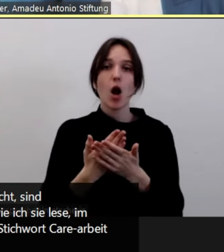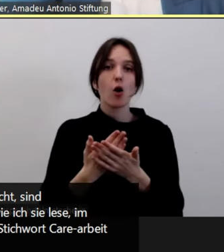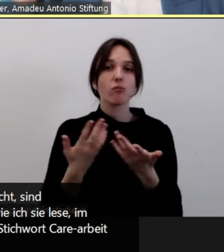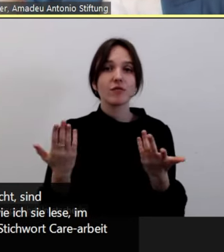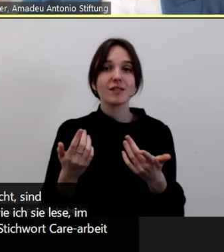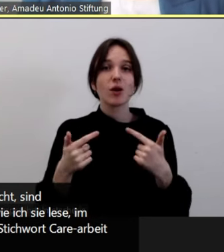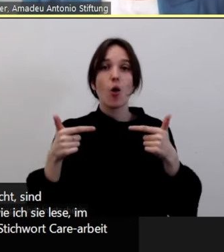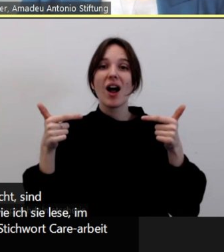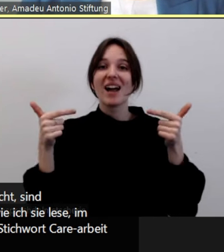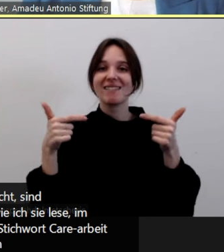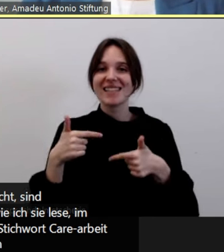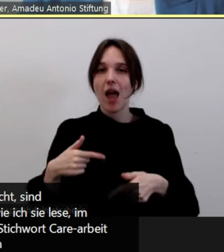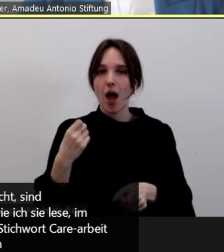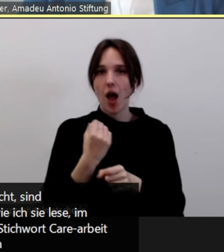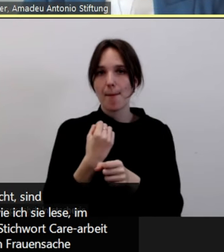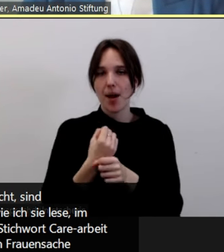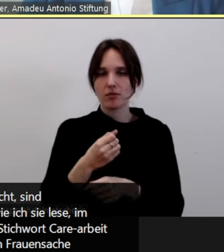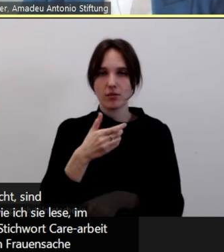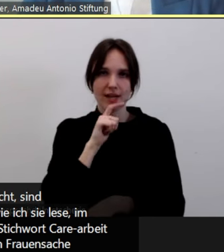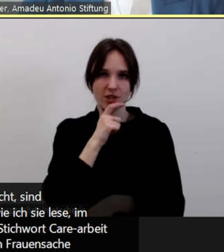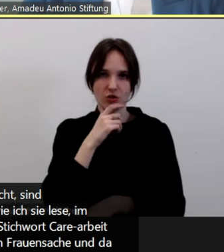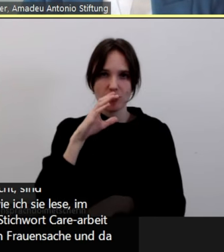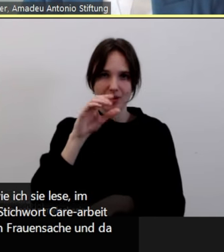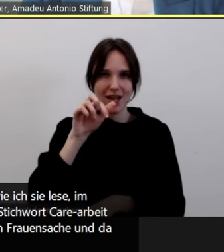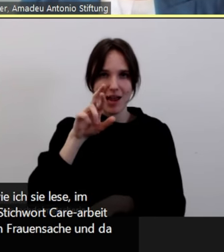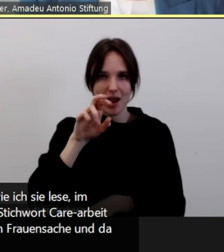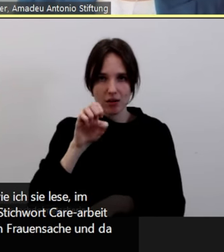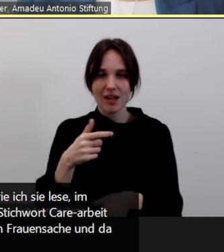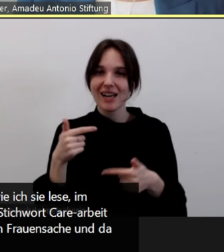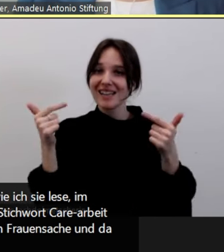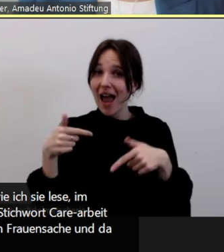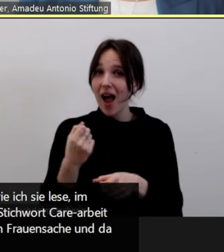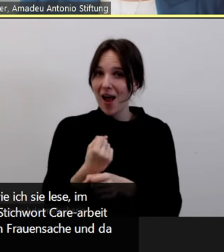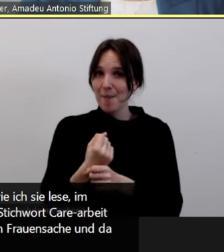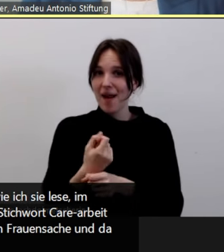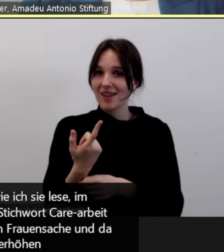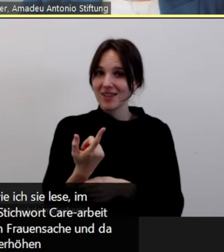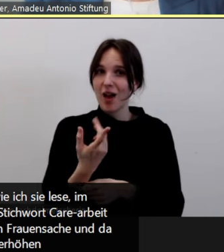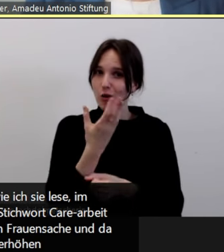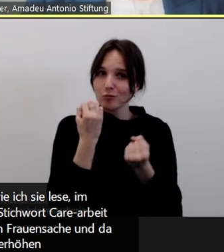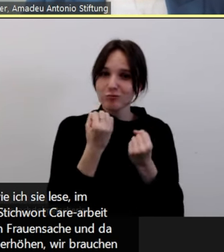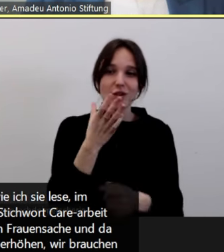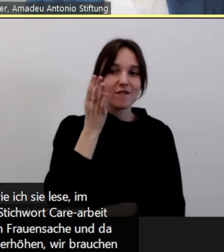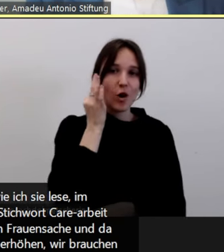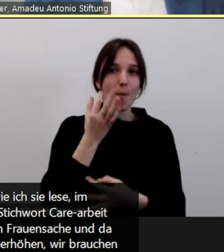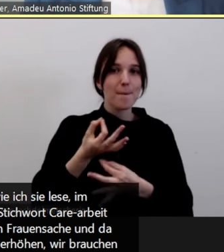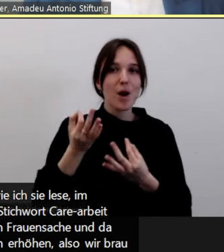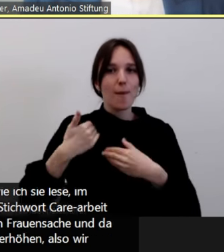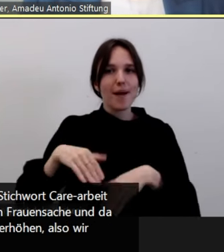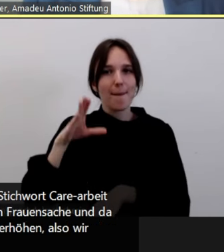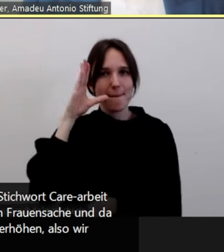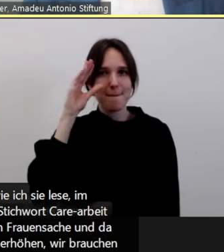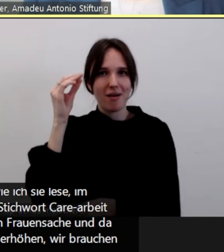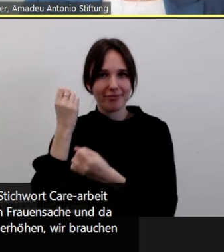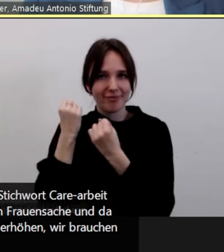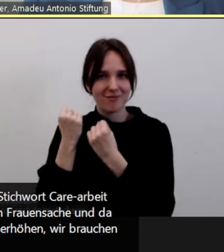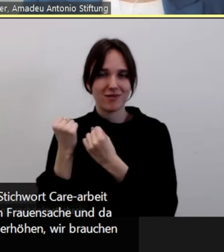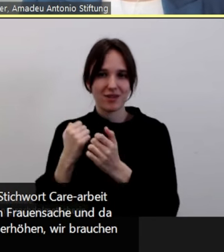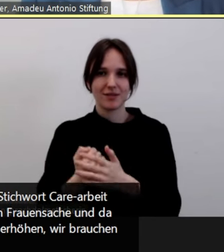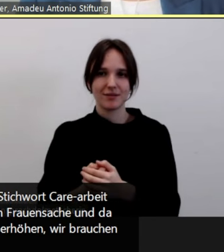ist in Deutschland leider immer noch Frauensache und da müssen wir auch den Männeranteil ein bisschen erhöhen, also wir brauchen da mehr auch Formate